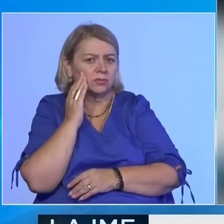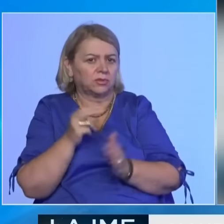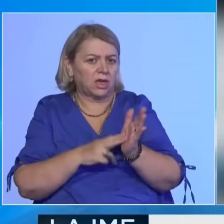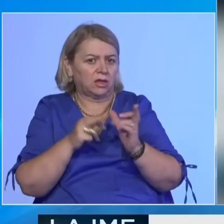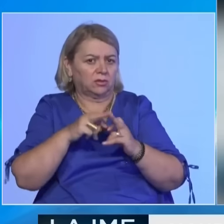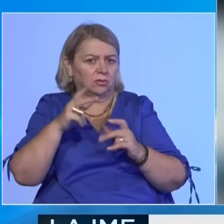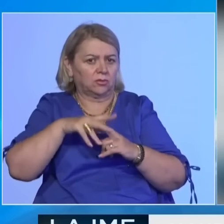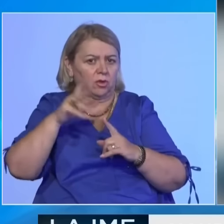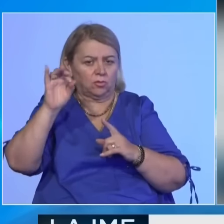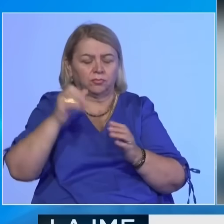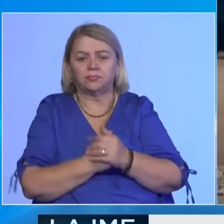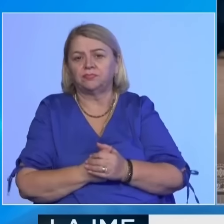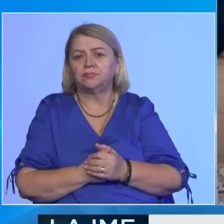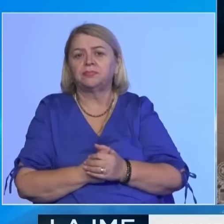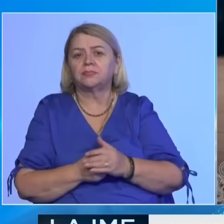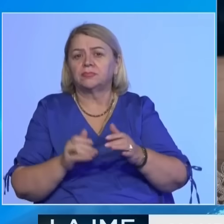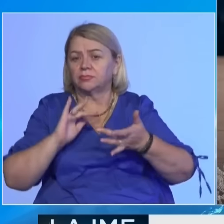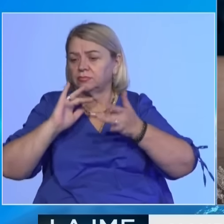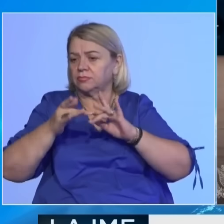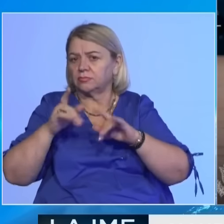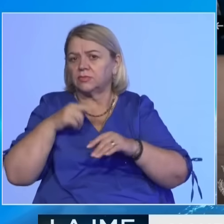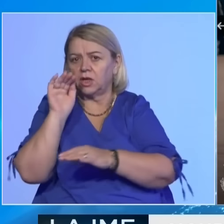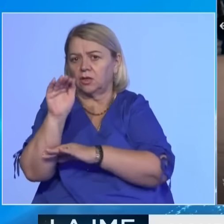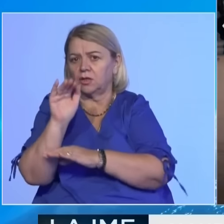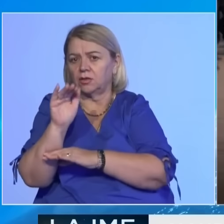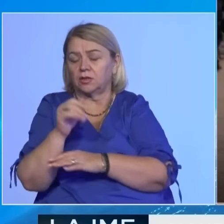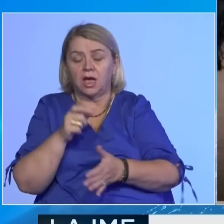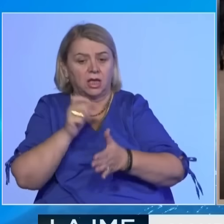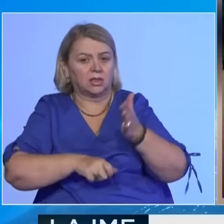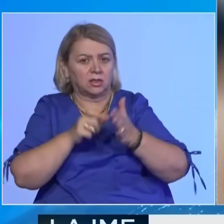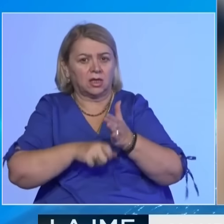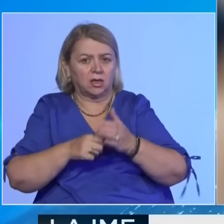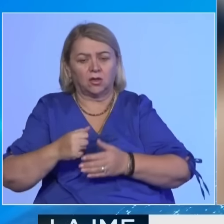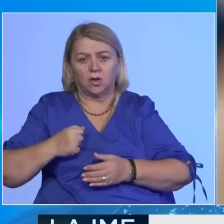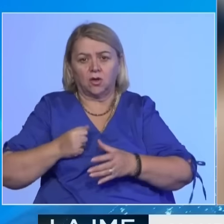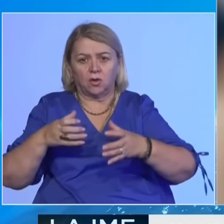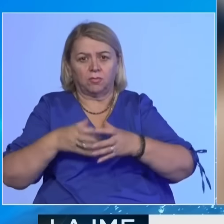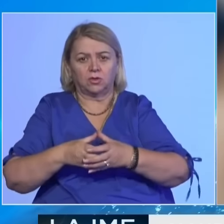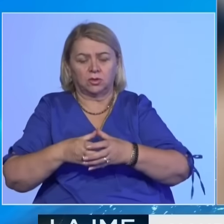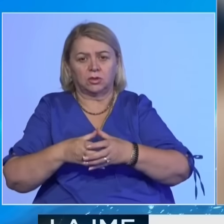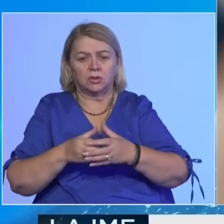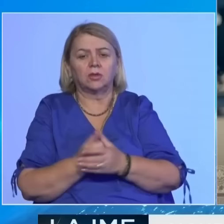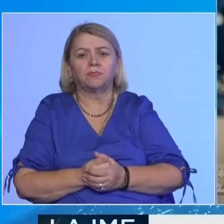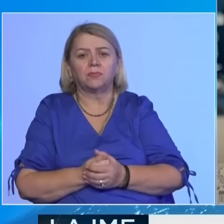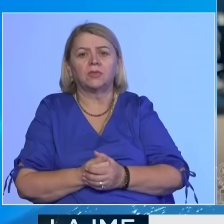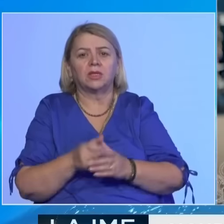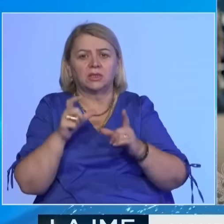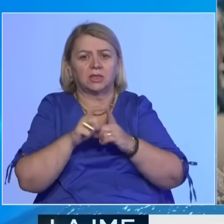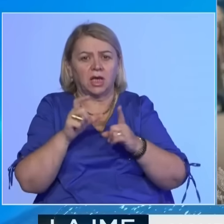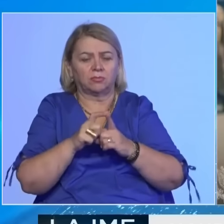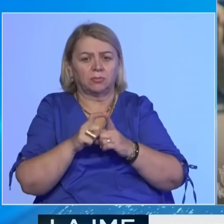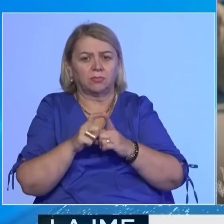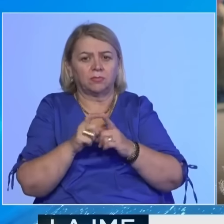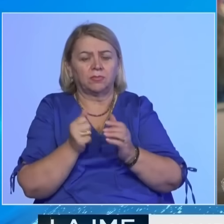Për mësë platformës X, mision njëftoj se antarë të gardës komtarët ushtrisë i dahos për